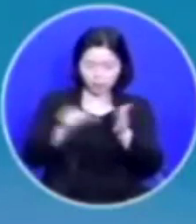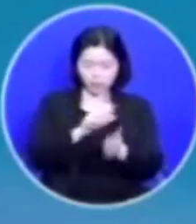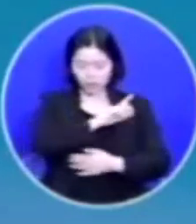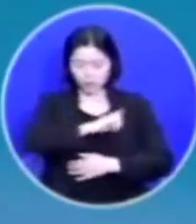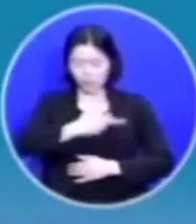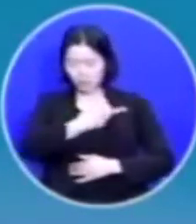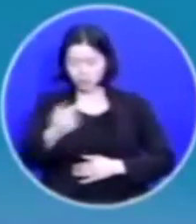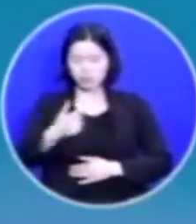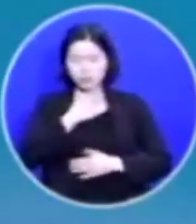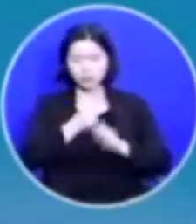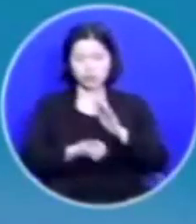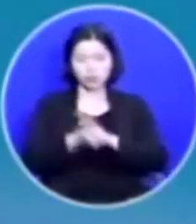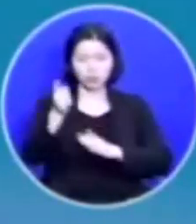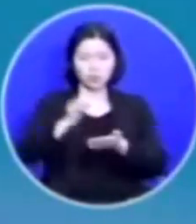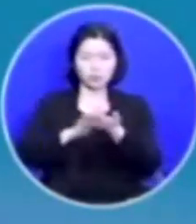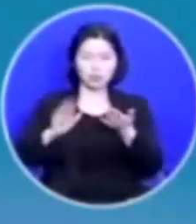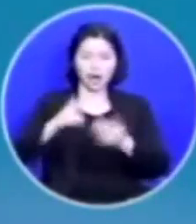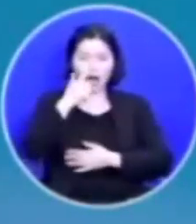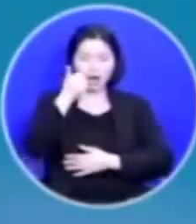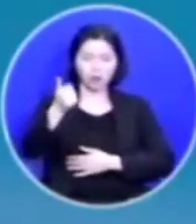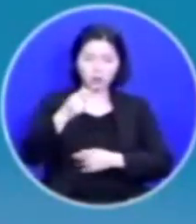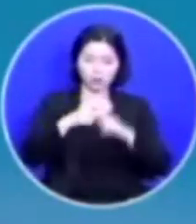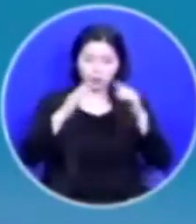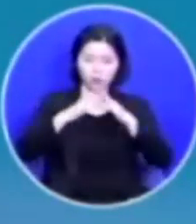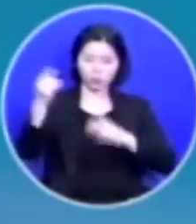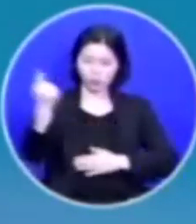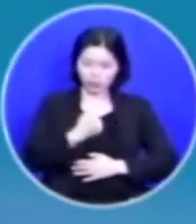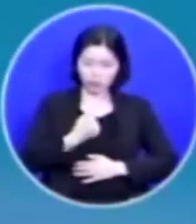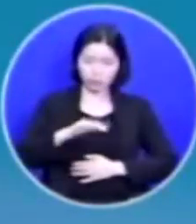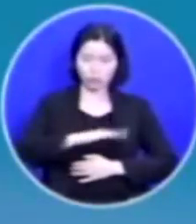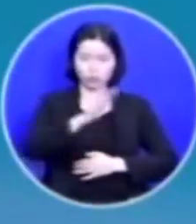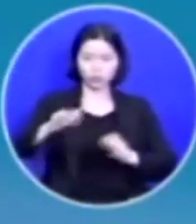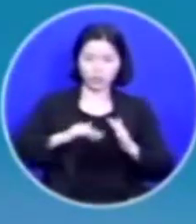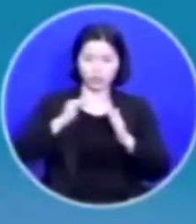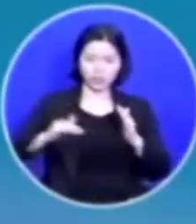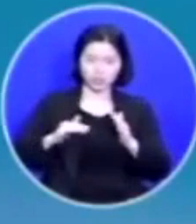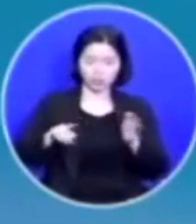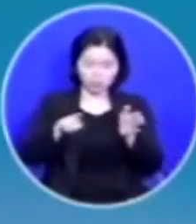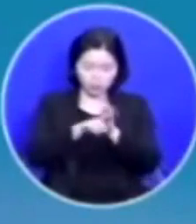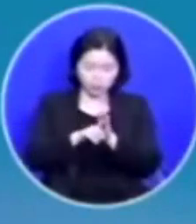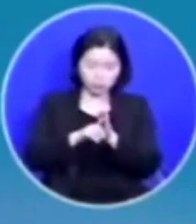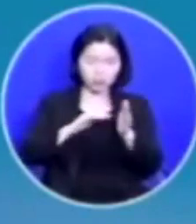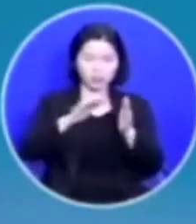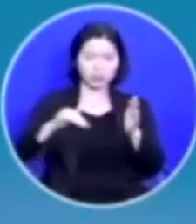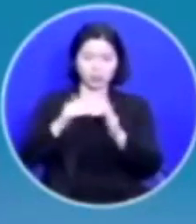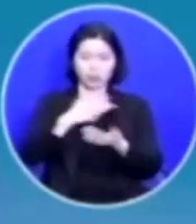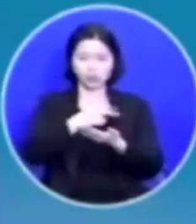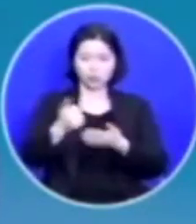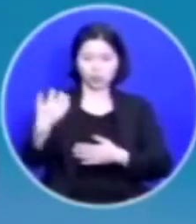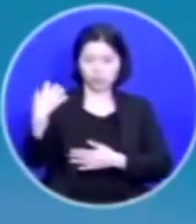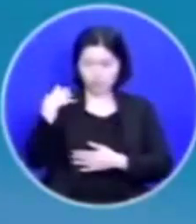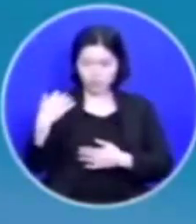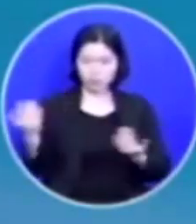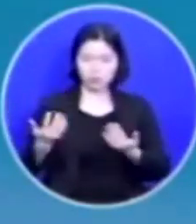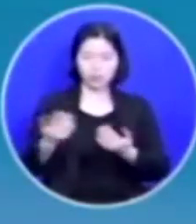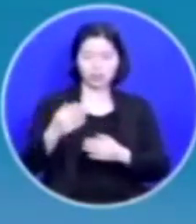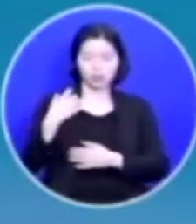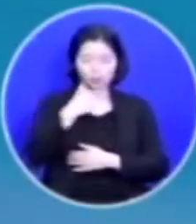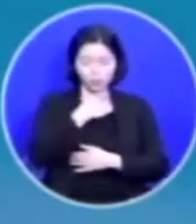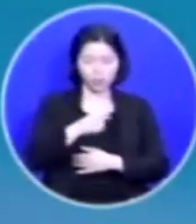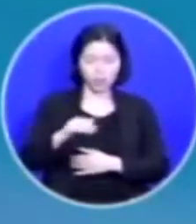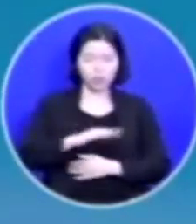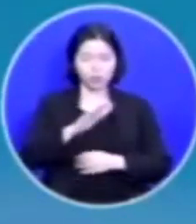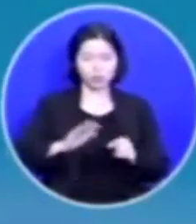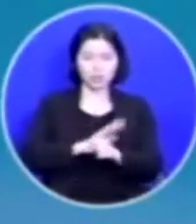아버지가 교회에 나오셔서 우리 가정이 믿음의 가정으로 주님의 일을 감당하기 원합니다 우리 사랑하는 아버지